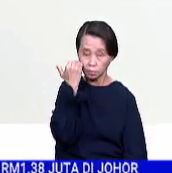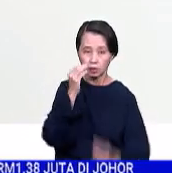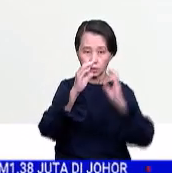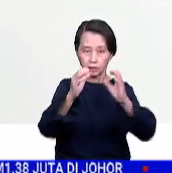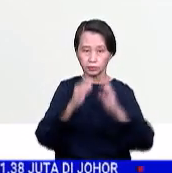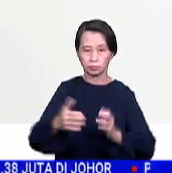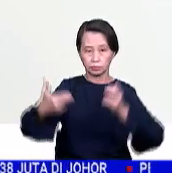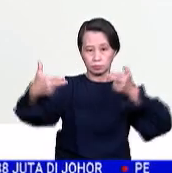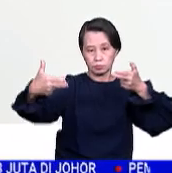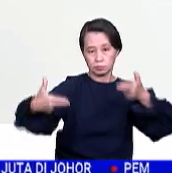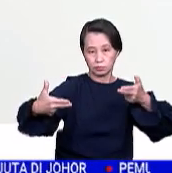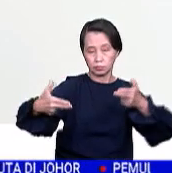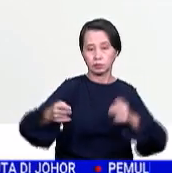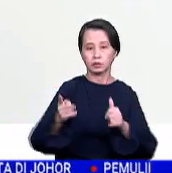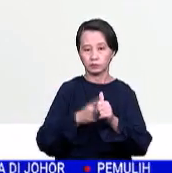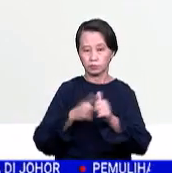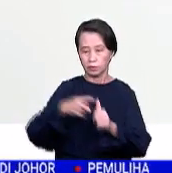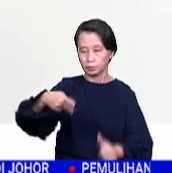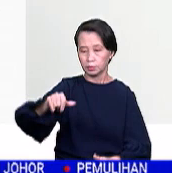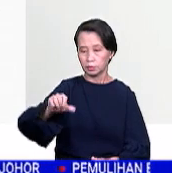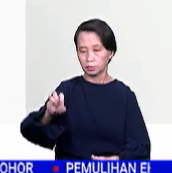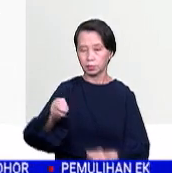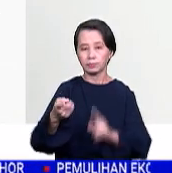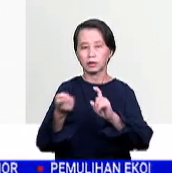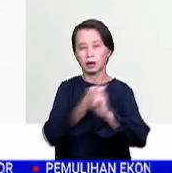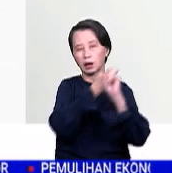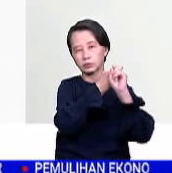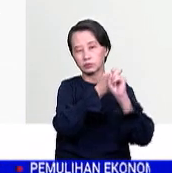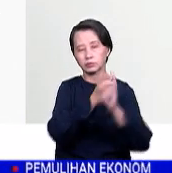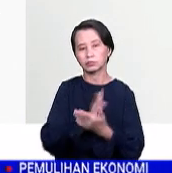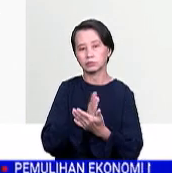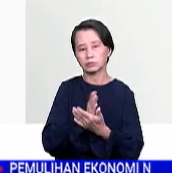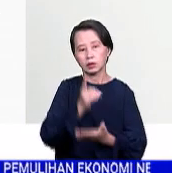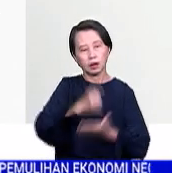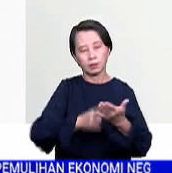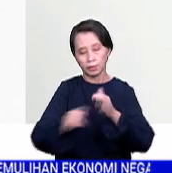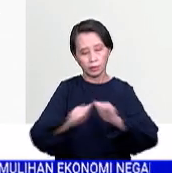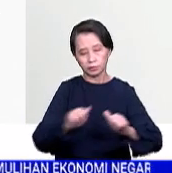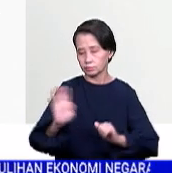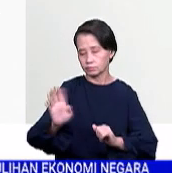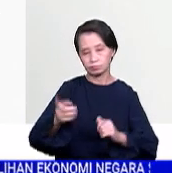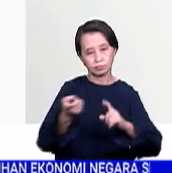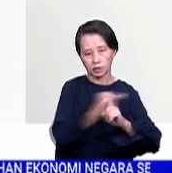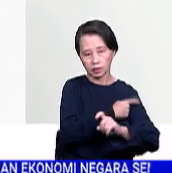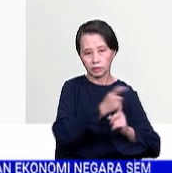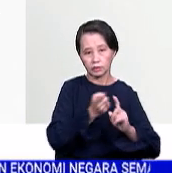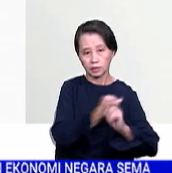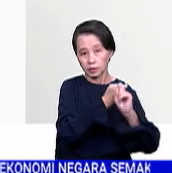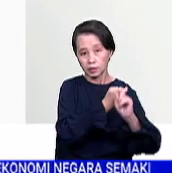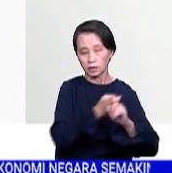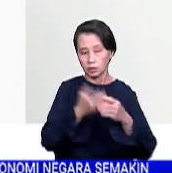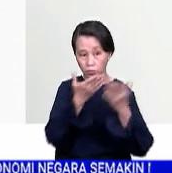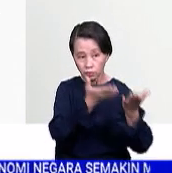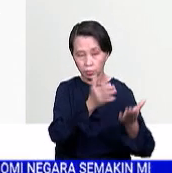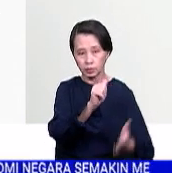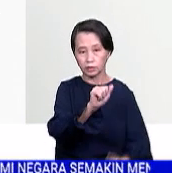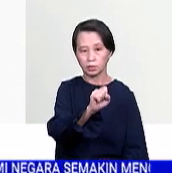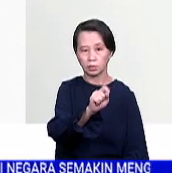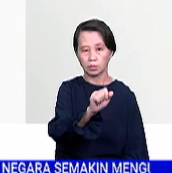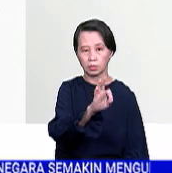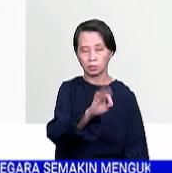secara maya. Terdahulu, PSM digantung sementara daripada sebarang aktiviti berkaitan Sukan Berkenaan oleh Astaf